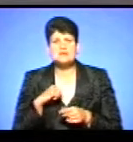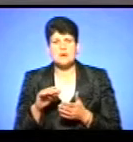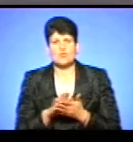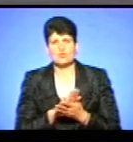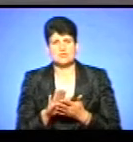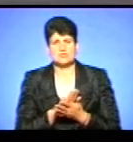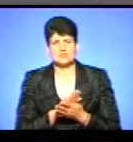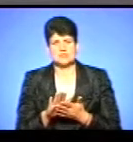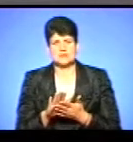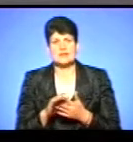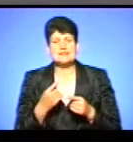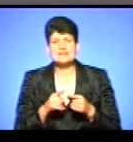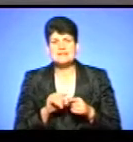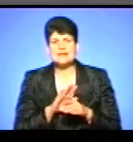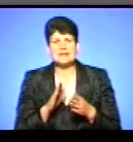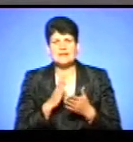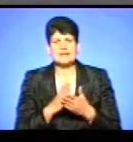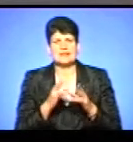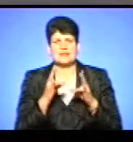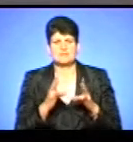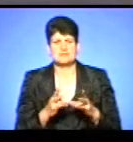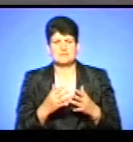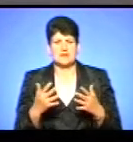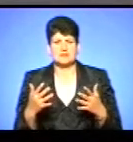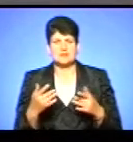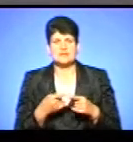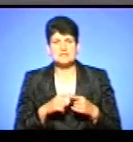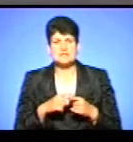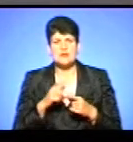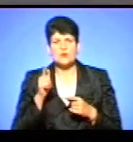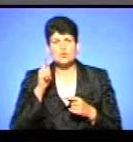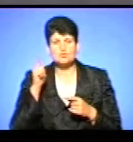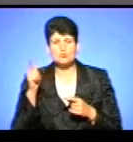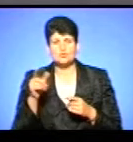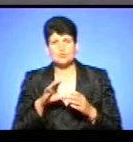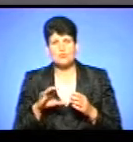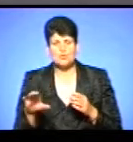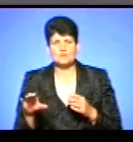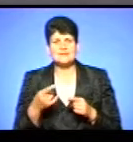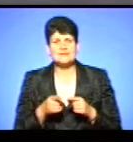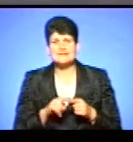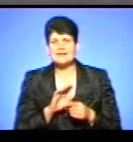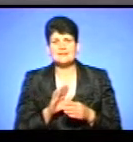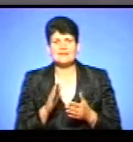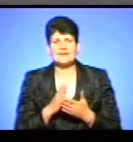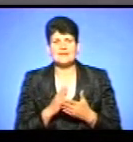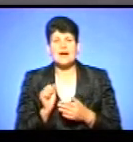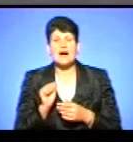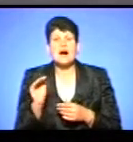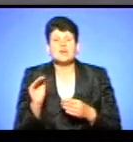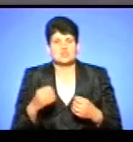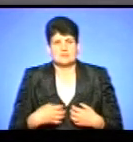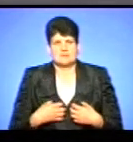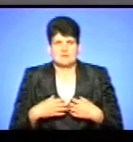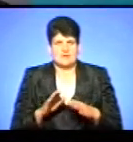самоочищення відбувається. Це не є якісь небезпечні речовини, це господарсько-побутова каналізація. Тобто, це не є аж на дуже страшно